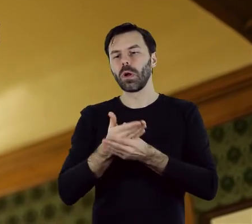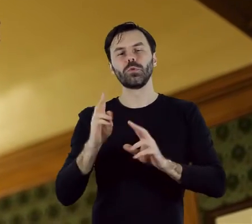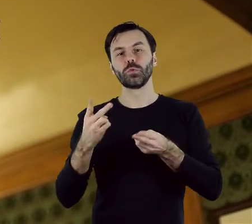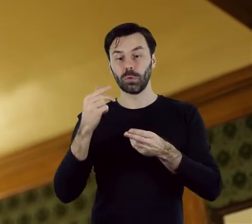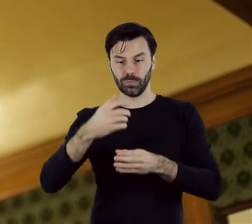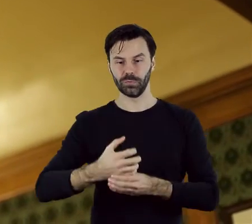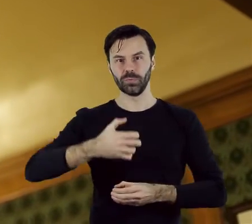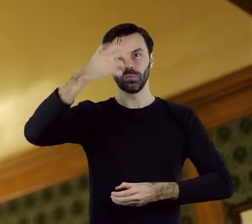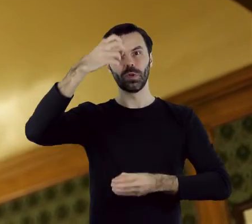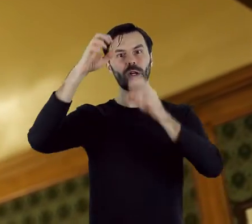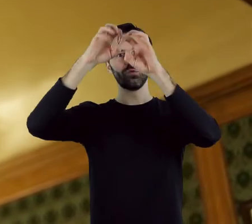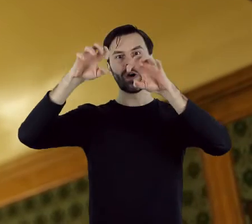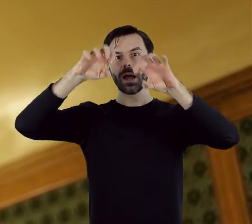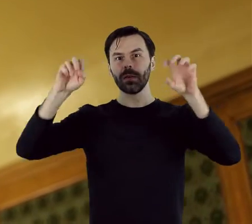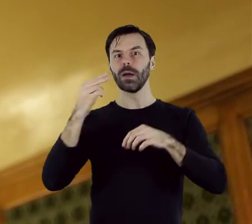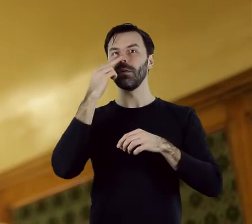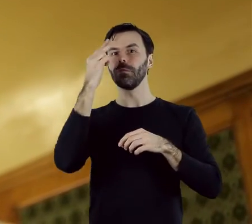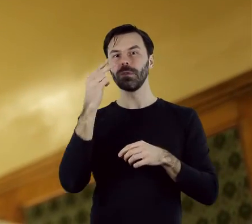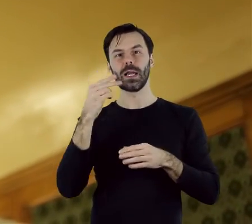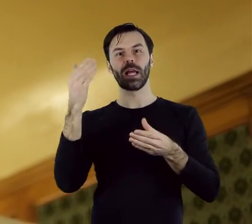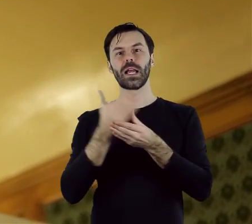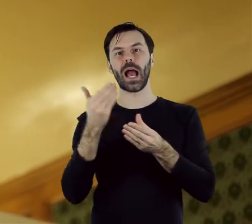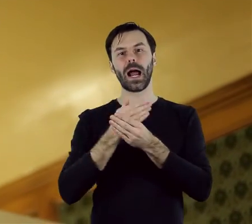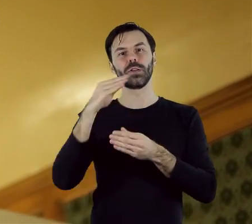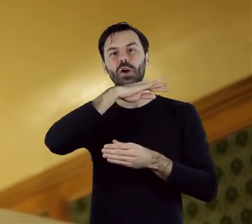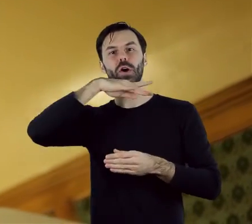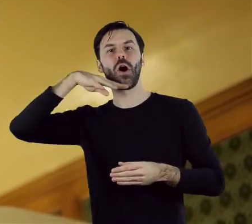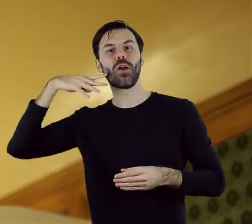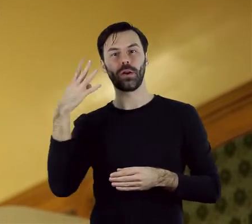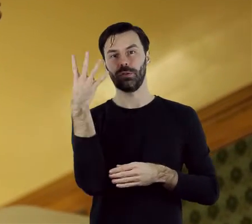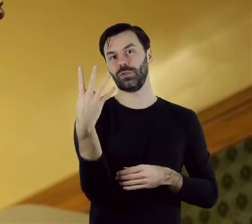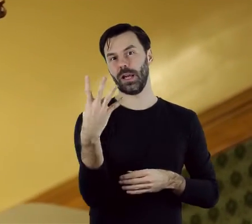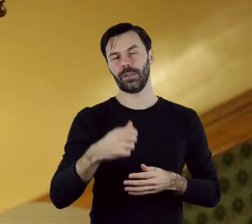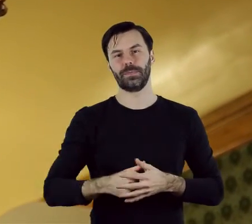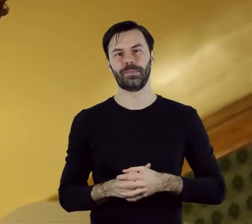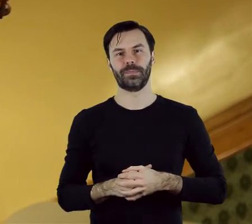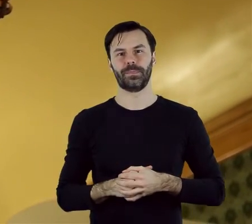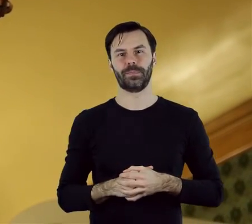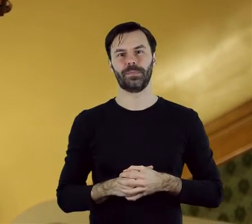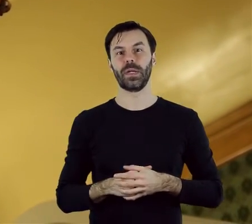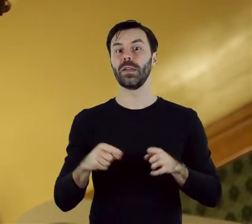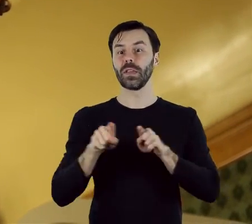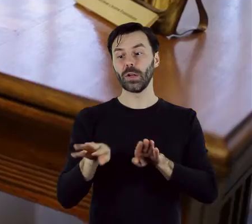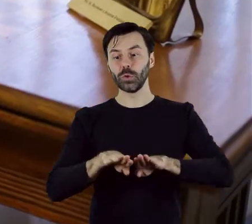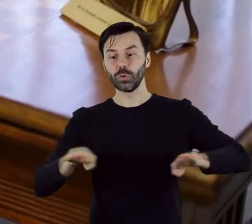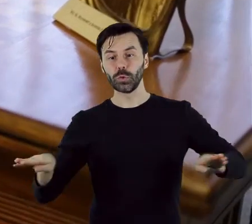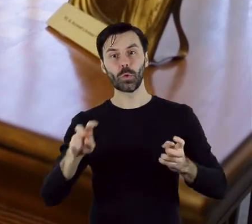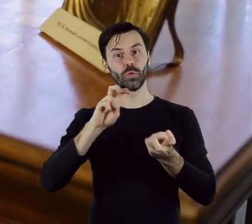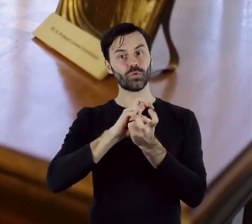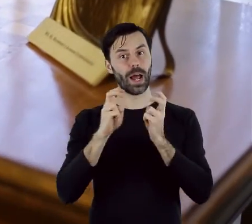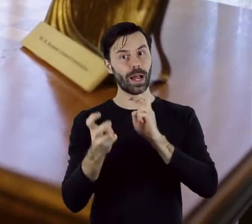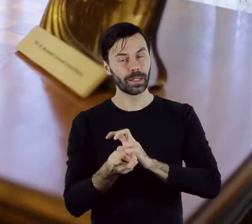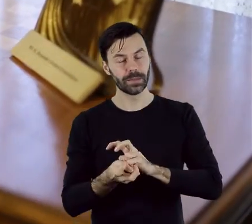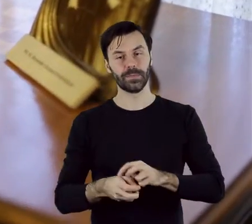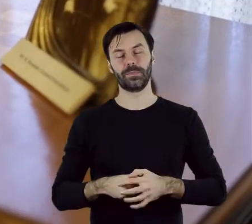świadczą m.in. motywy dekoracyjne na kapitelach kolumn przedstawiające symbole czterech karcianych kolorów oraz